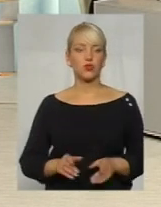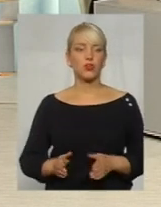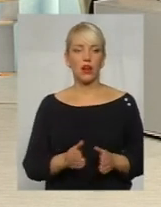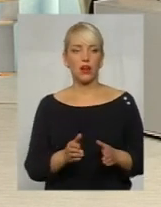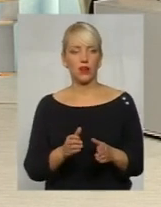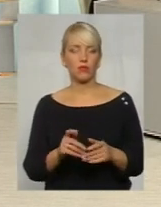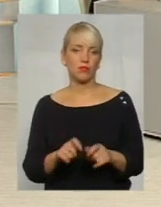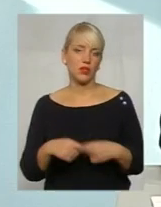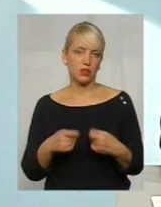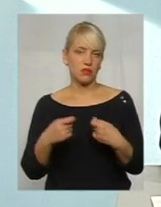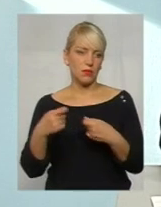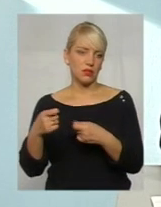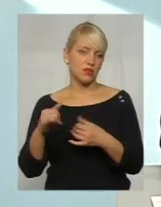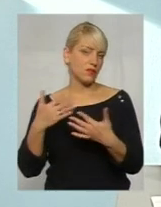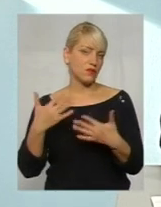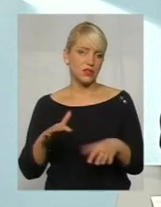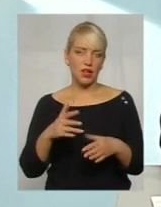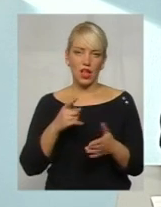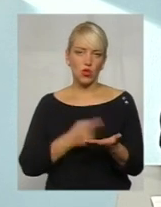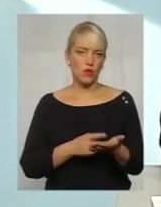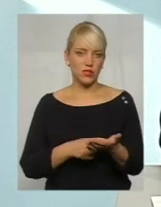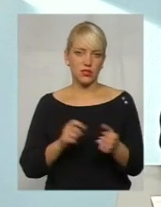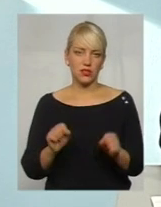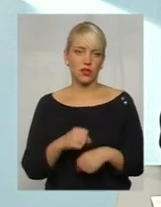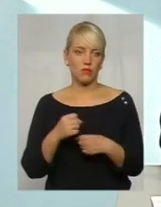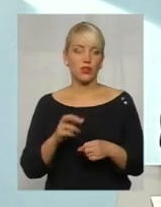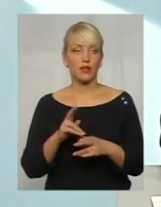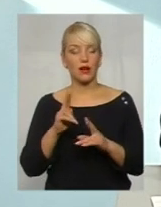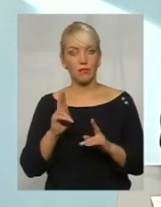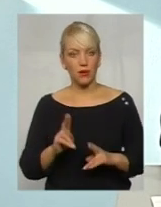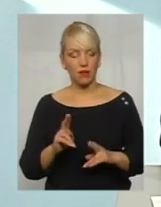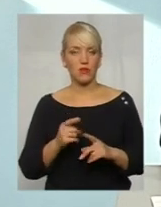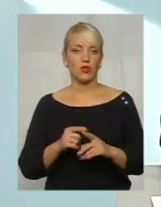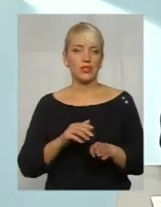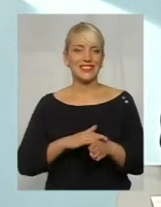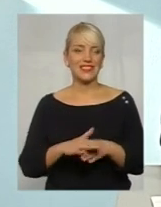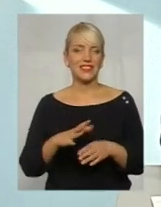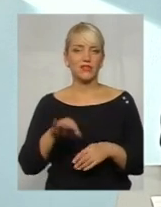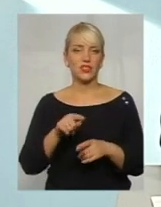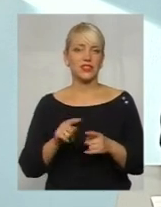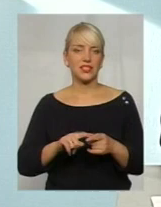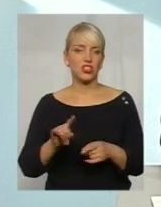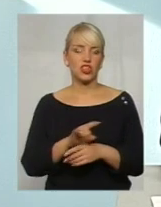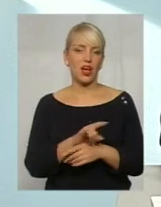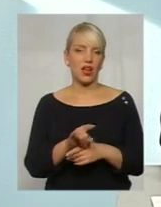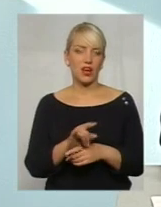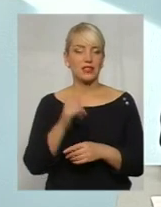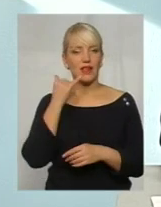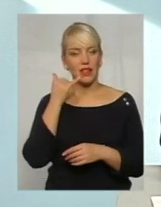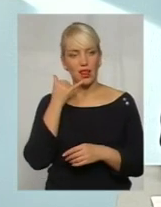потім передається, передається, і все, і довести щось неможливо. Як правило, здійснюються всі ці шахральства у телефоні,